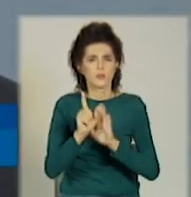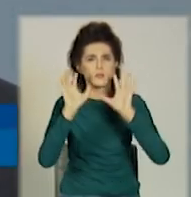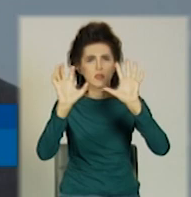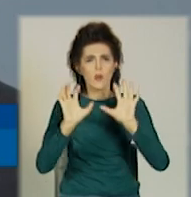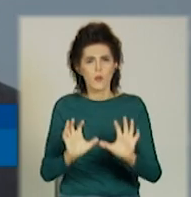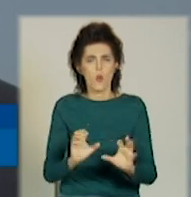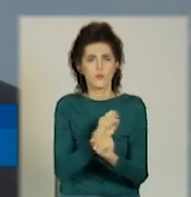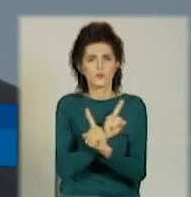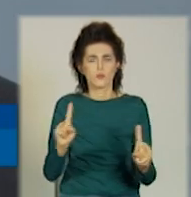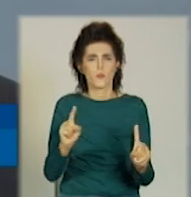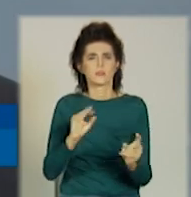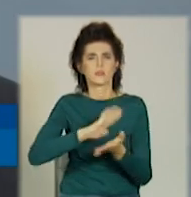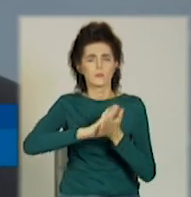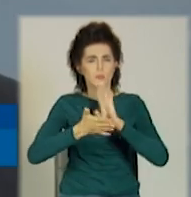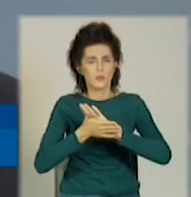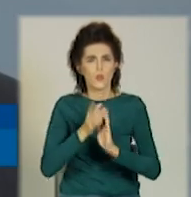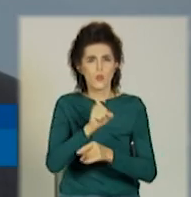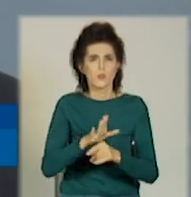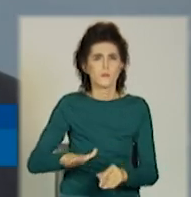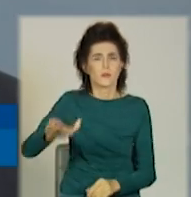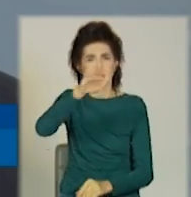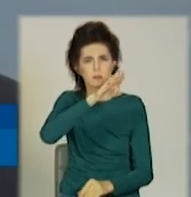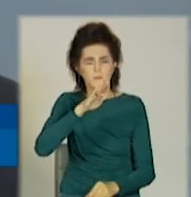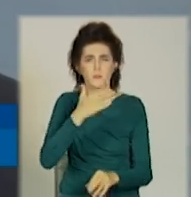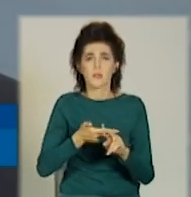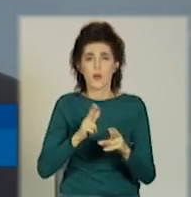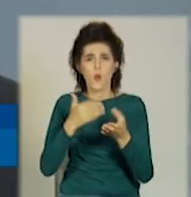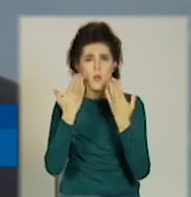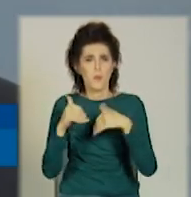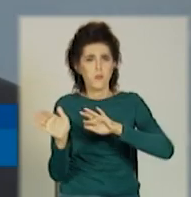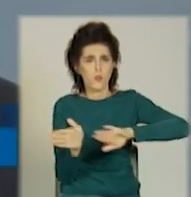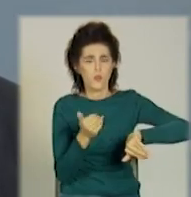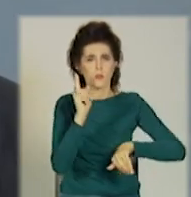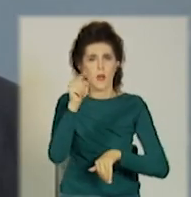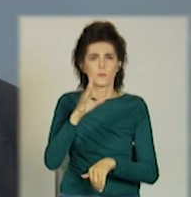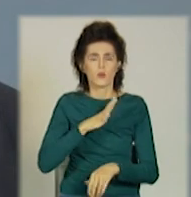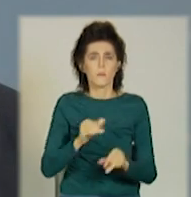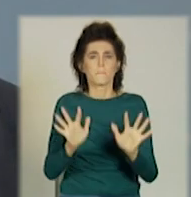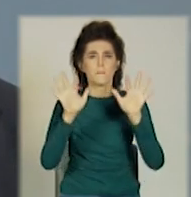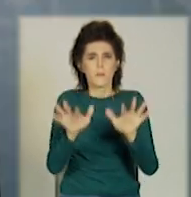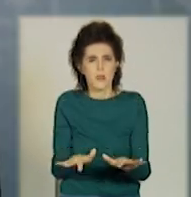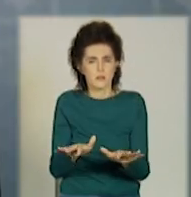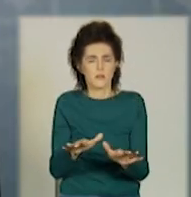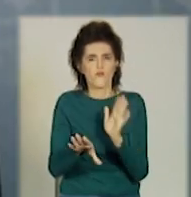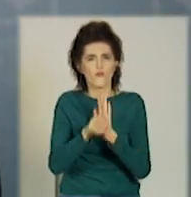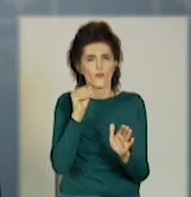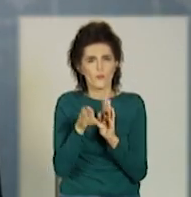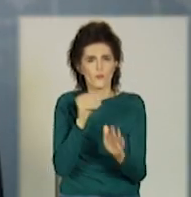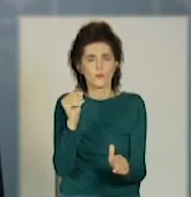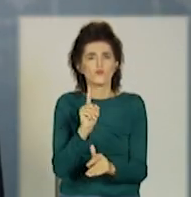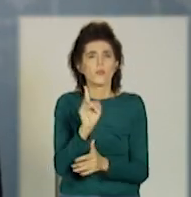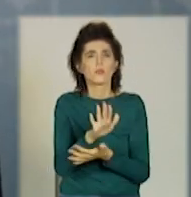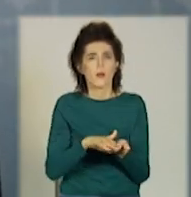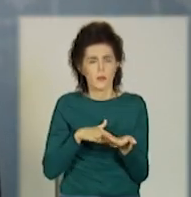особливий статус Донбасу? А саме – після проведення там місцевих виборів? Що далі?